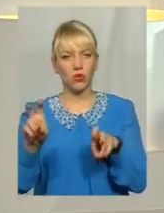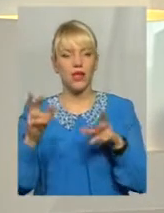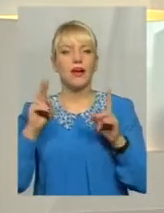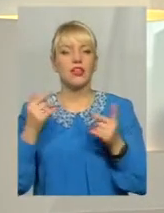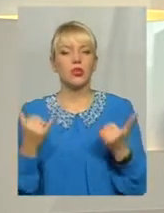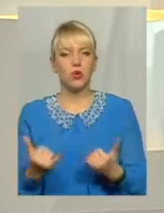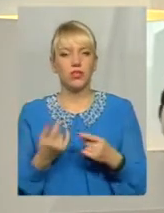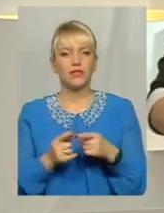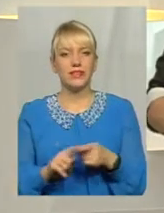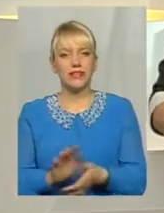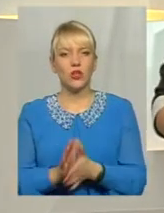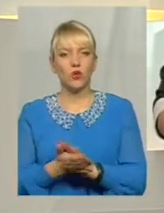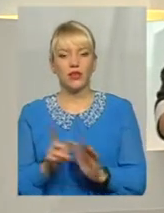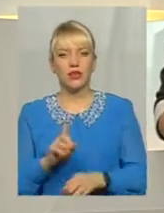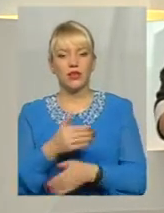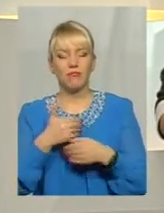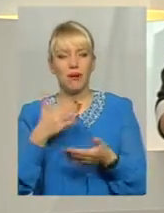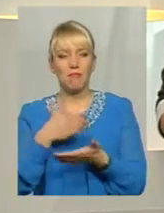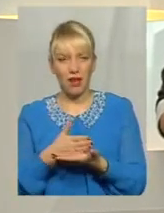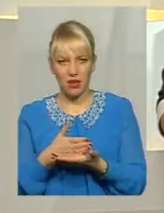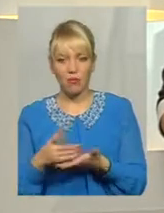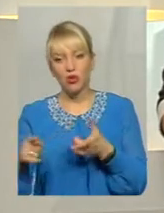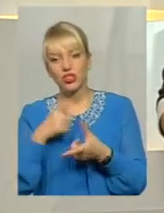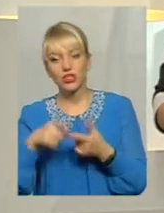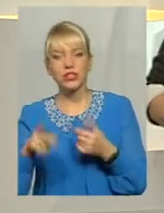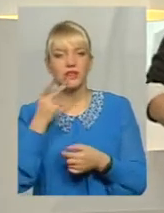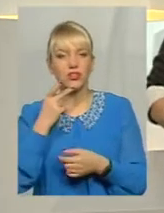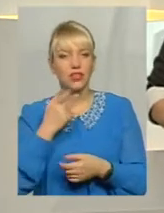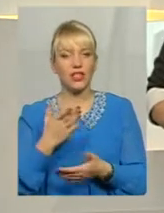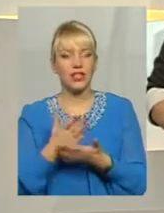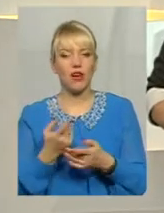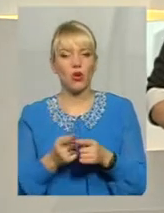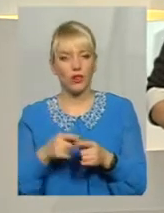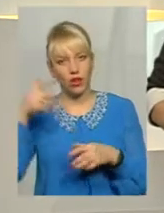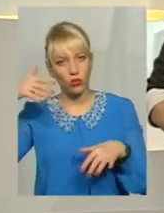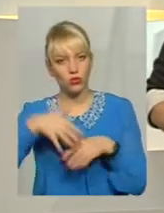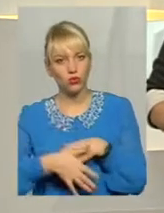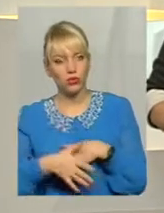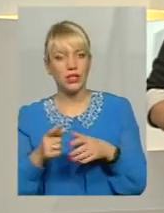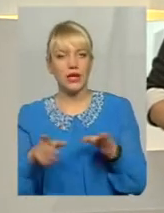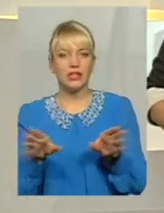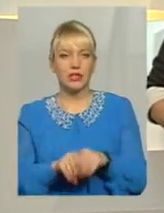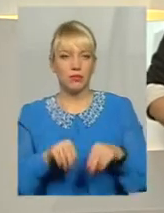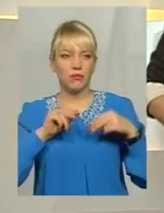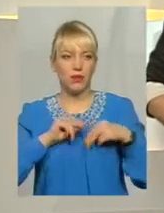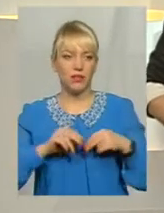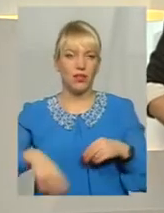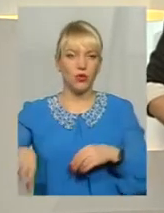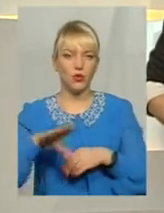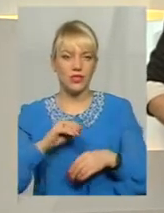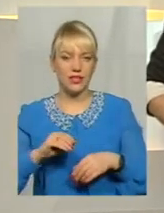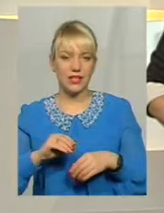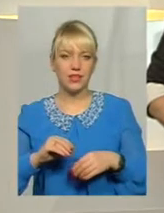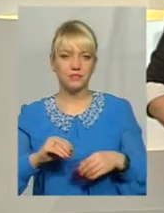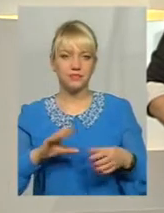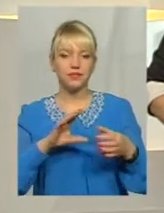в тій ситуації, яку маємо Чи завжди є оте розуміння і співпраця усіх ланок?